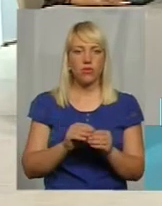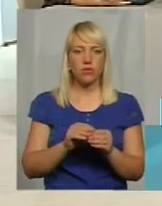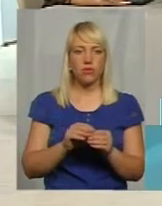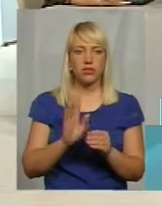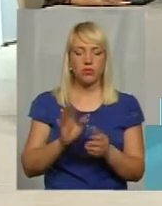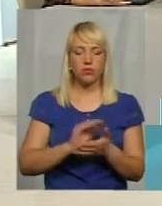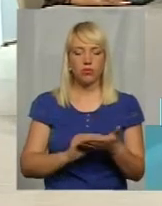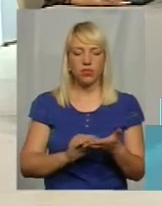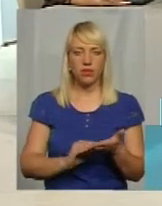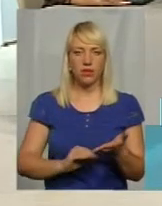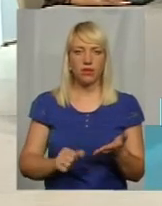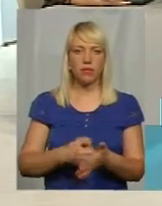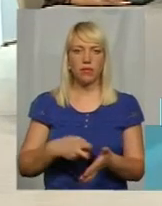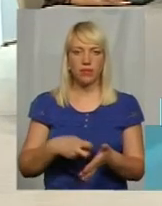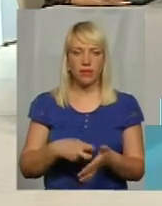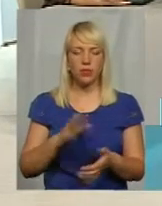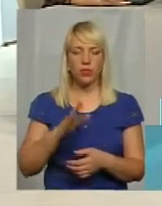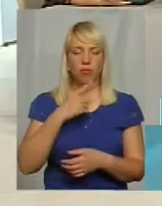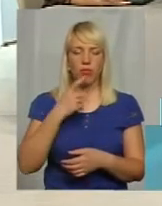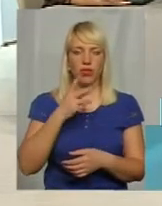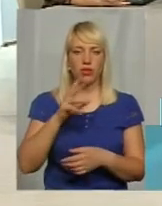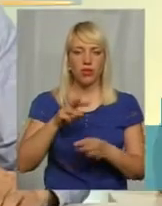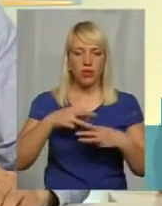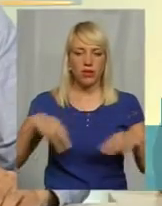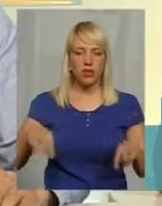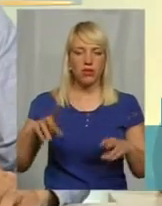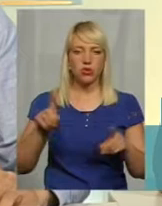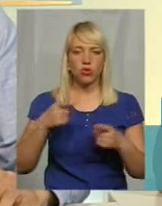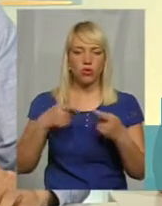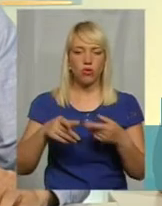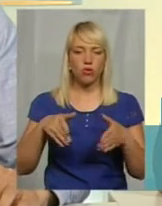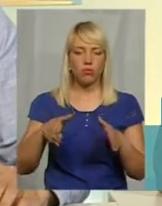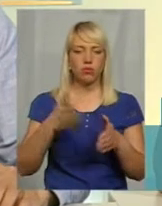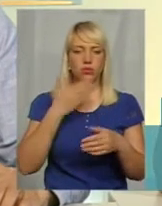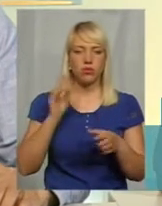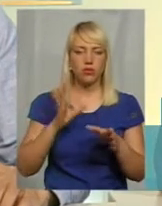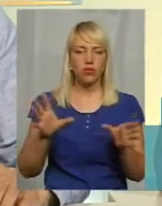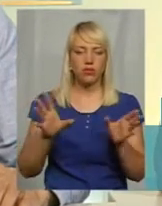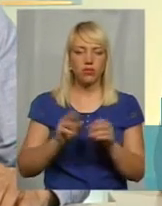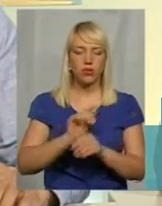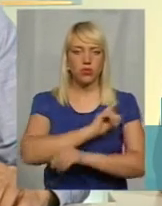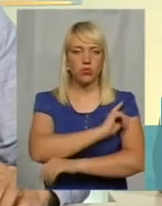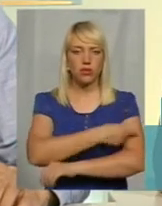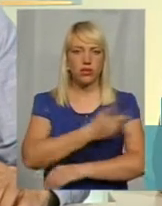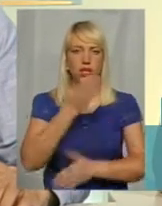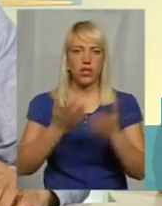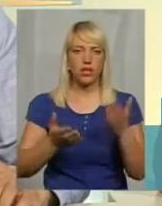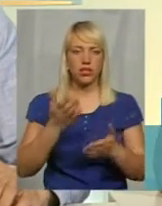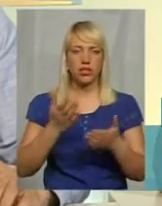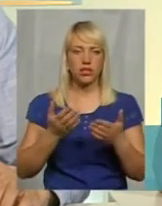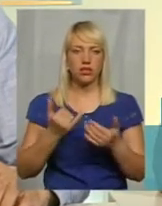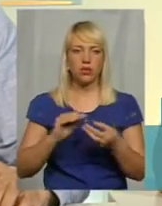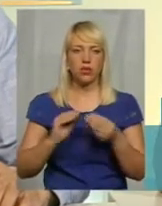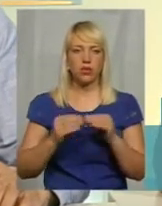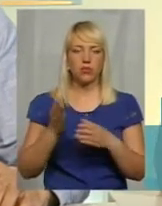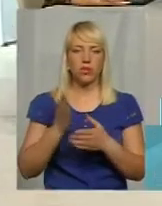письма, будемо говорити об цьому на уровні міністерства, для того, щоб, ну, другого пути нет, только совместними усилиями. Якщо сейчас проблема є в